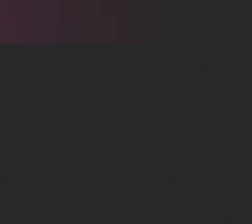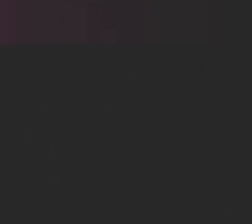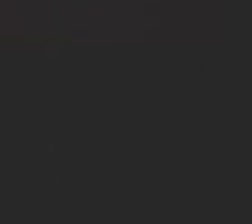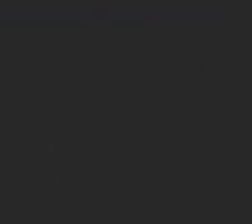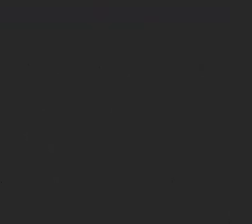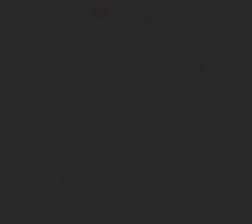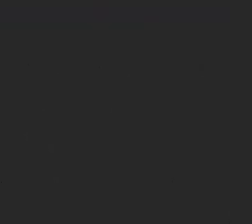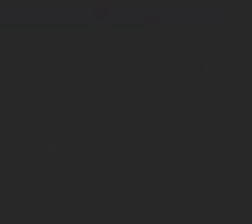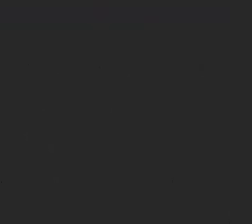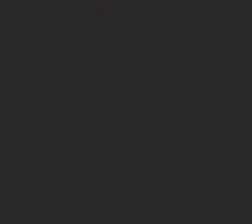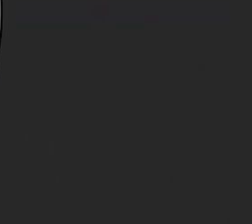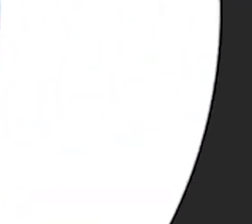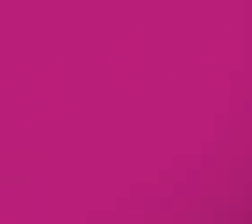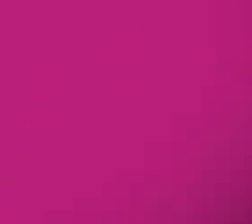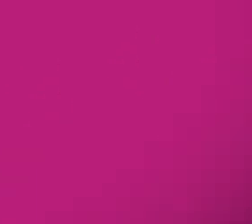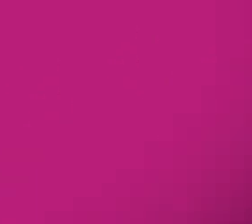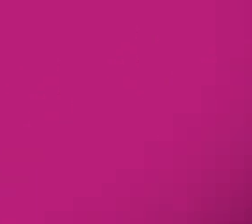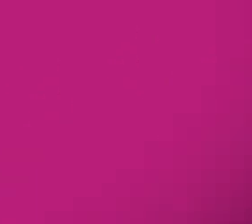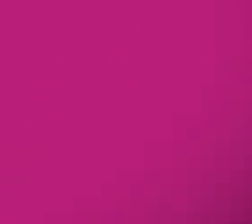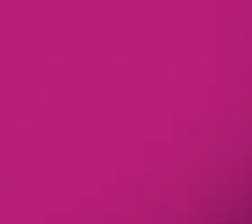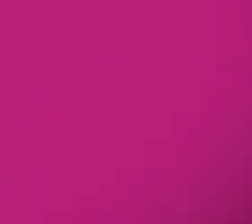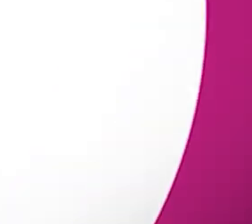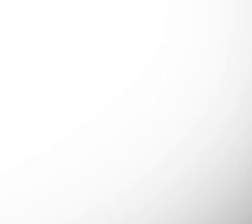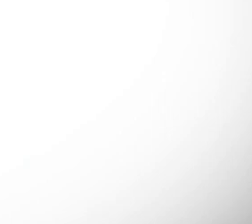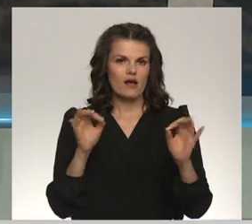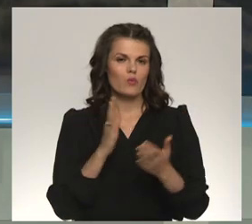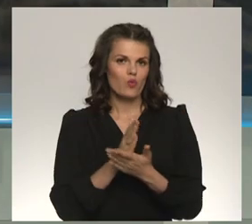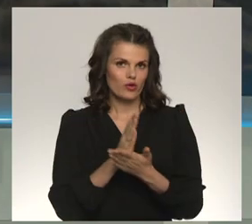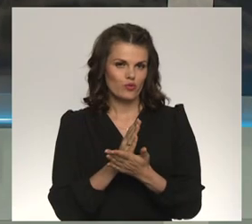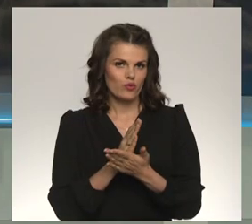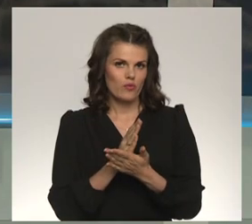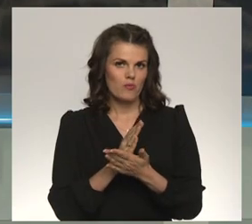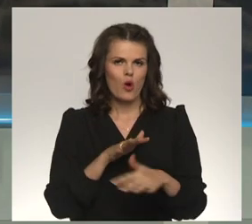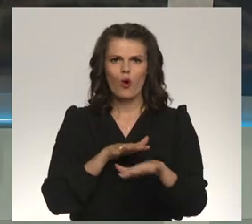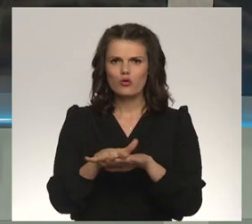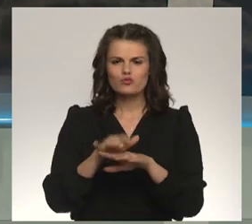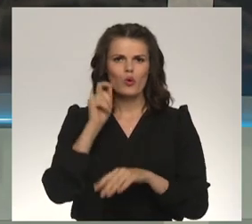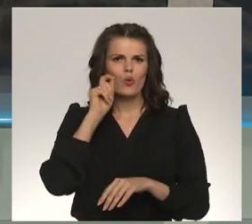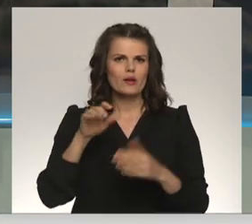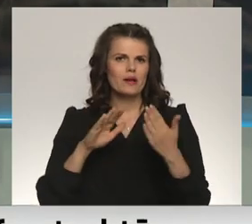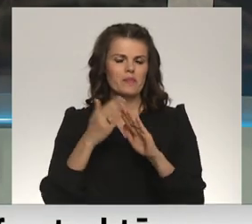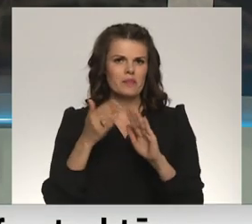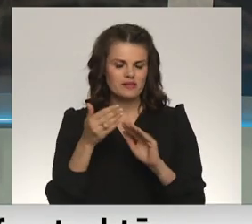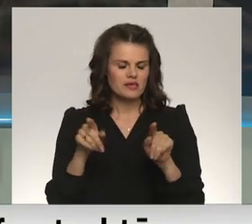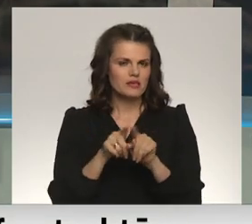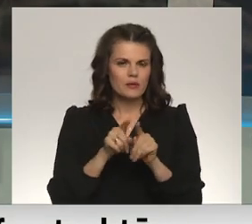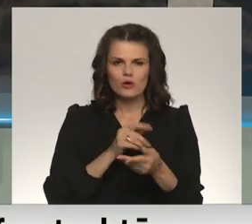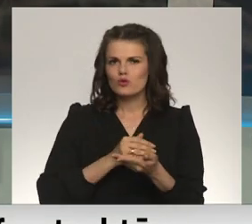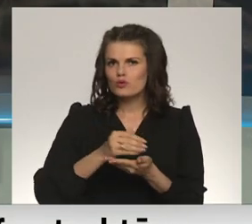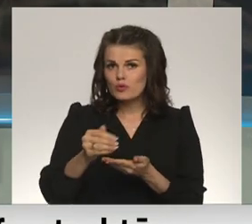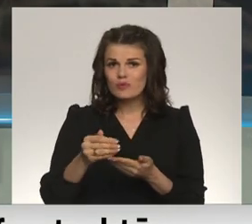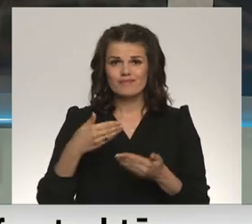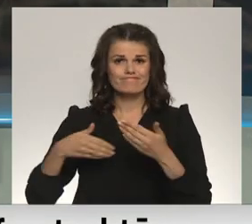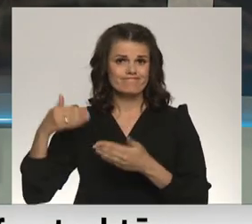Re, visi ēters ir te! Uzbrukumi Ukrainas pilsētām nav mītējušies, lai arī